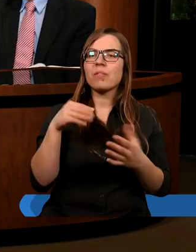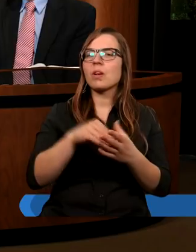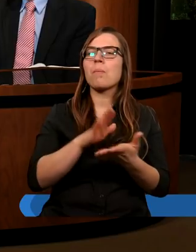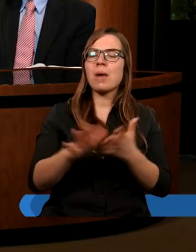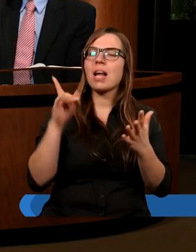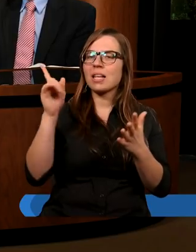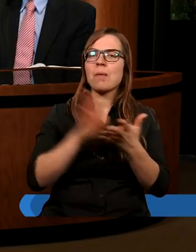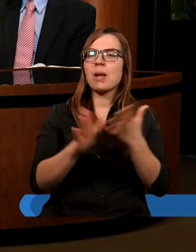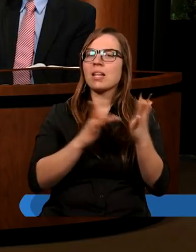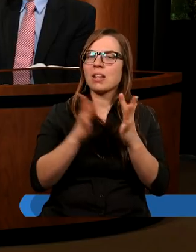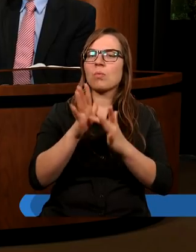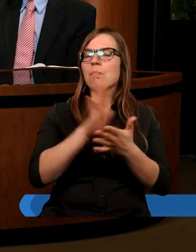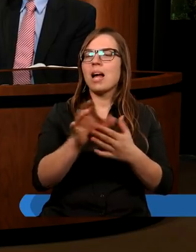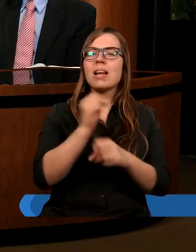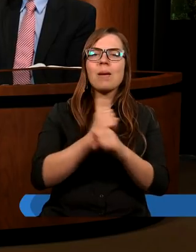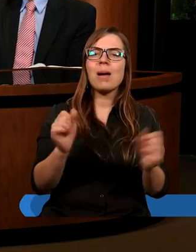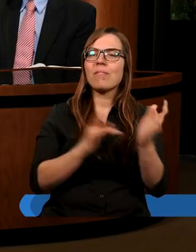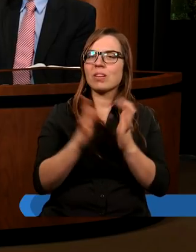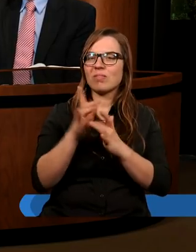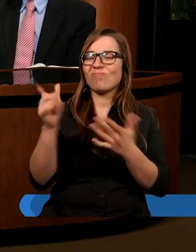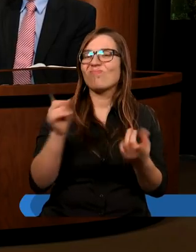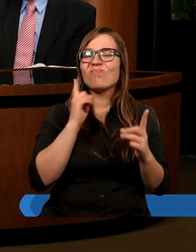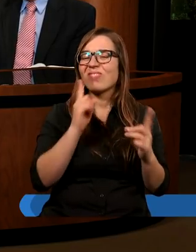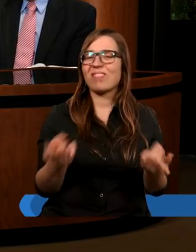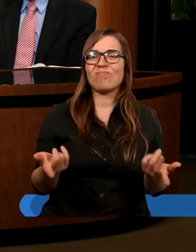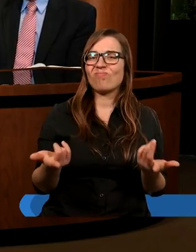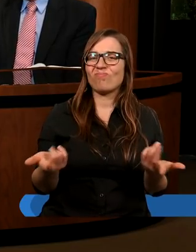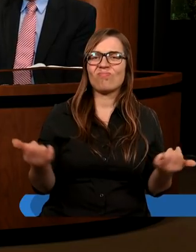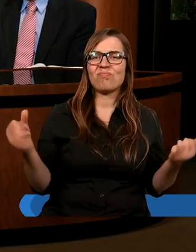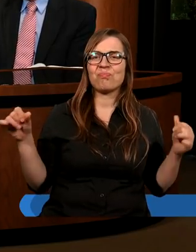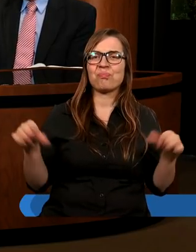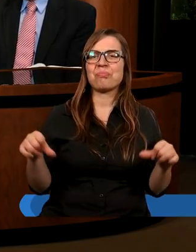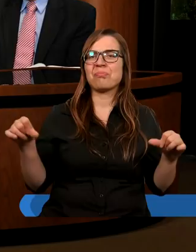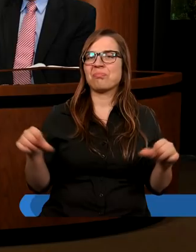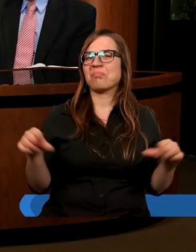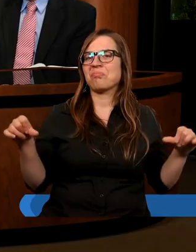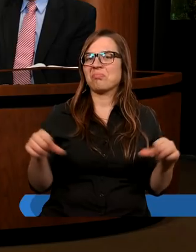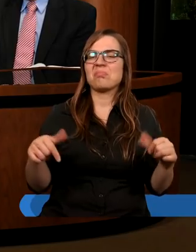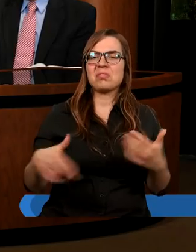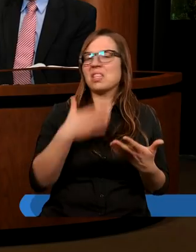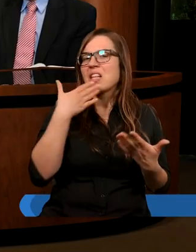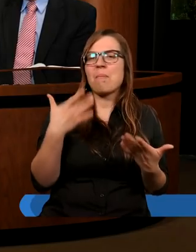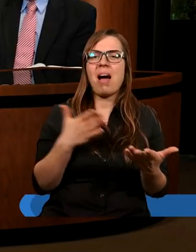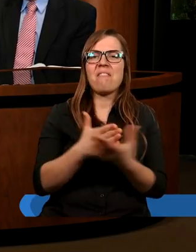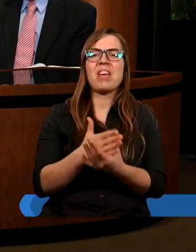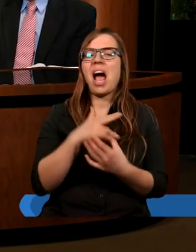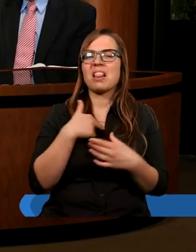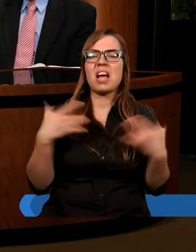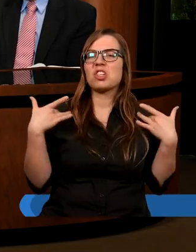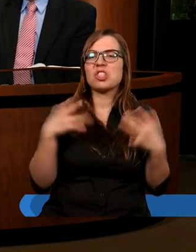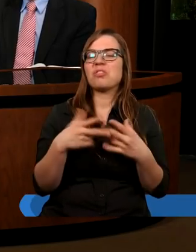bez Jezusa, bez zbawienia w Jezusie praktycznie nie ma racji bytu. Nasza nadzieja, nasza wiara,